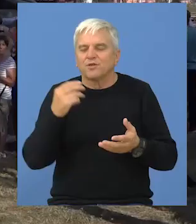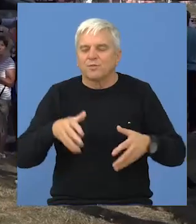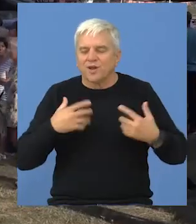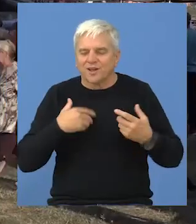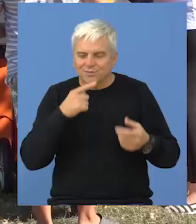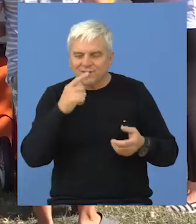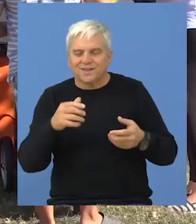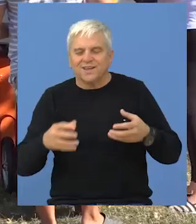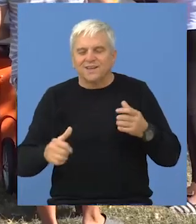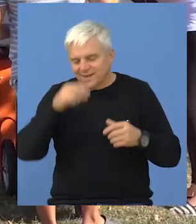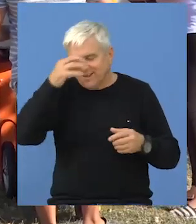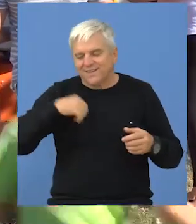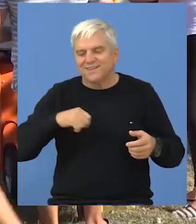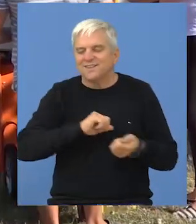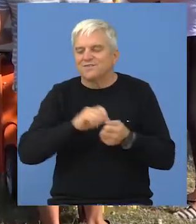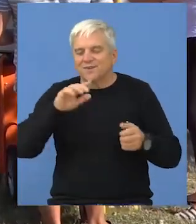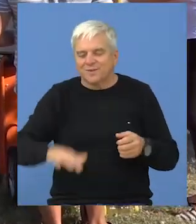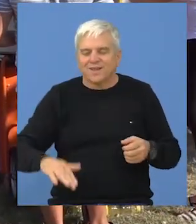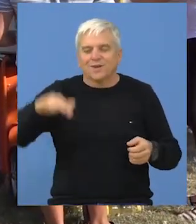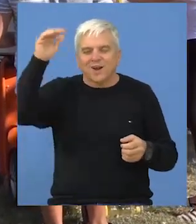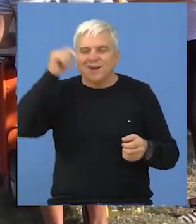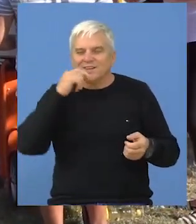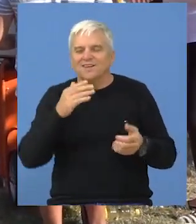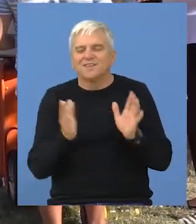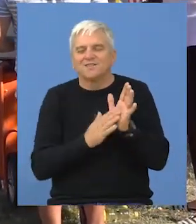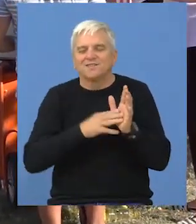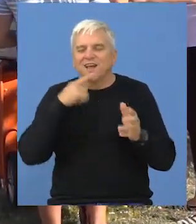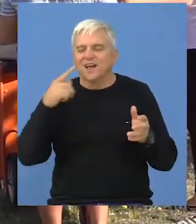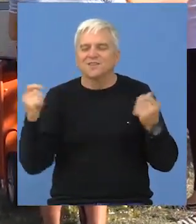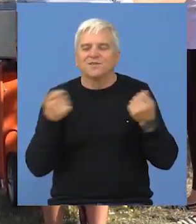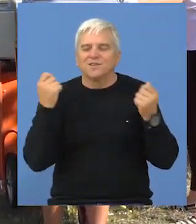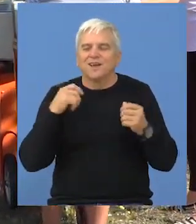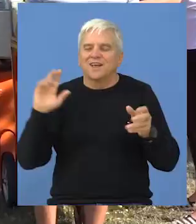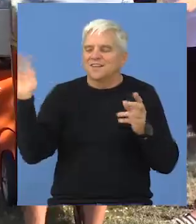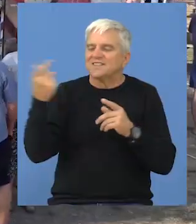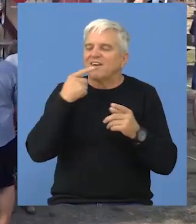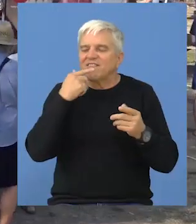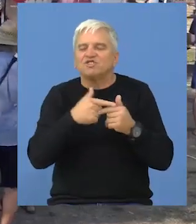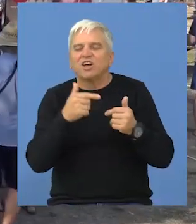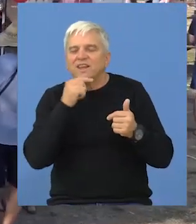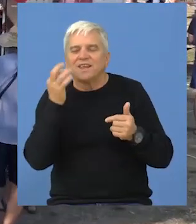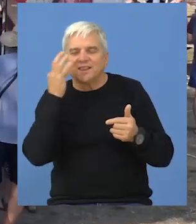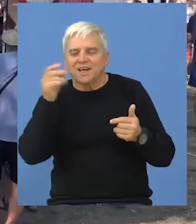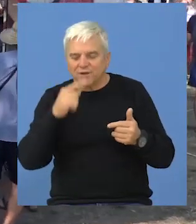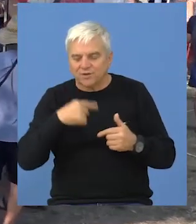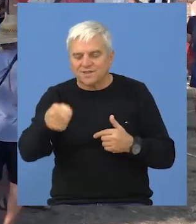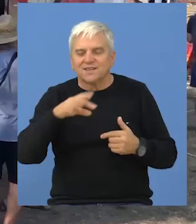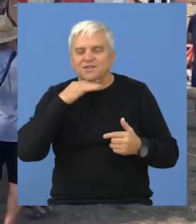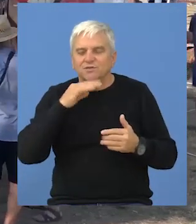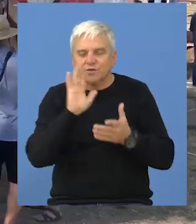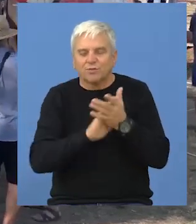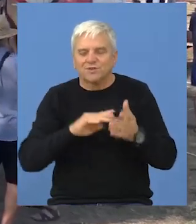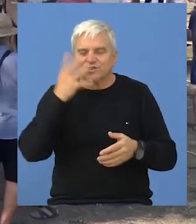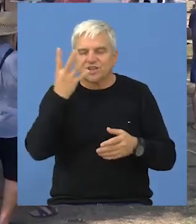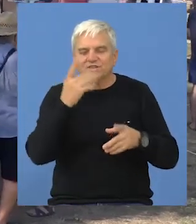dobrog raspoloženja zabave svih nacija i generacija, svedođi manifestacija Zavičajni dani, koja će predstojće